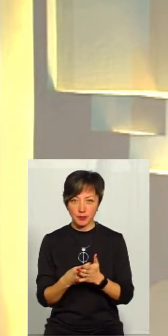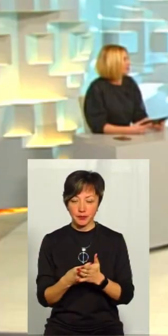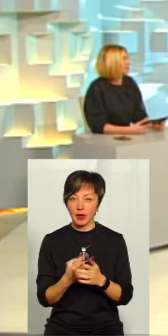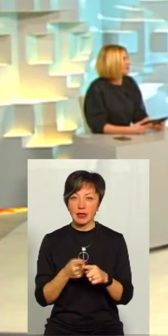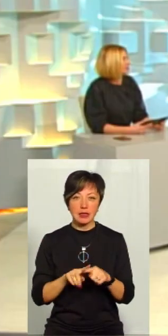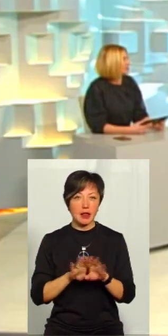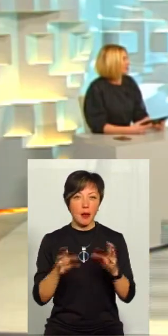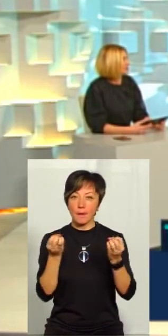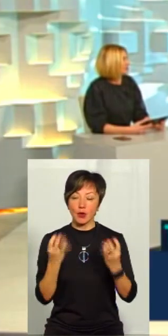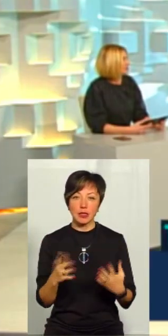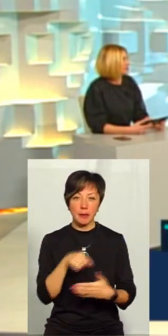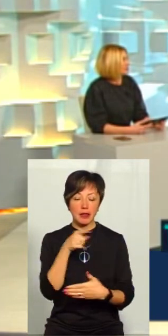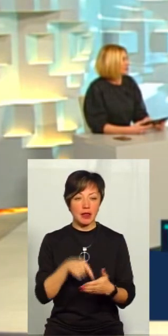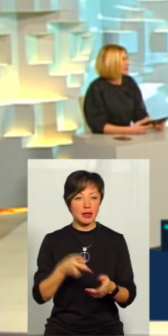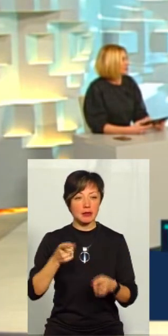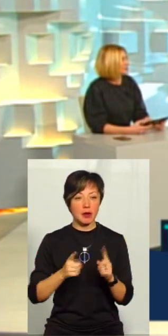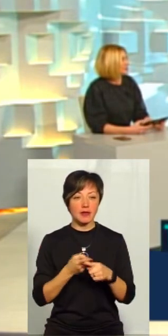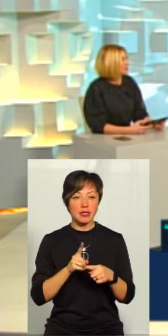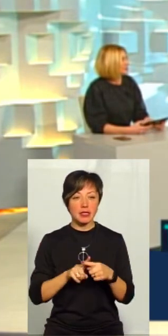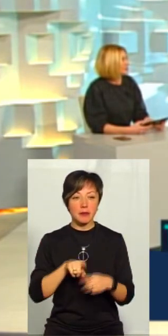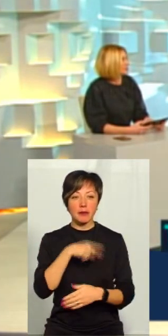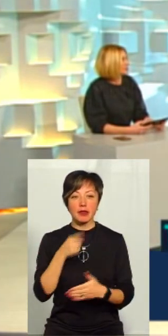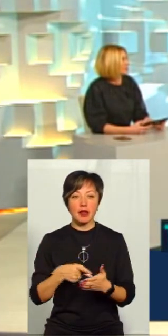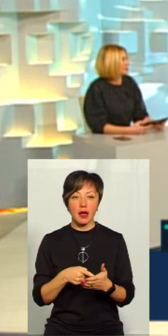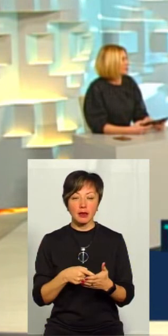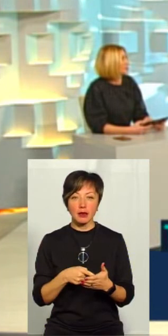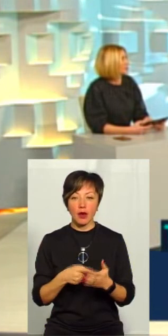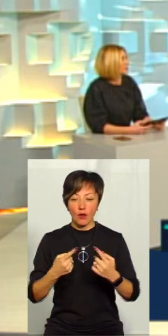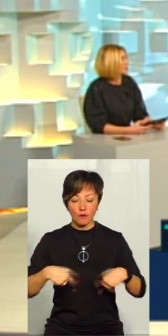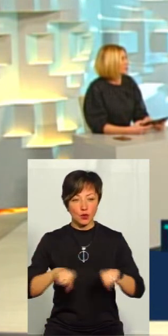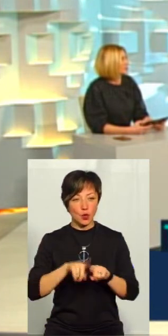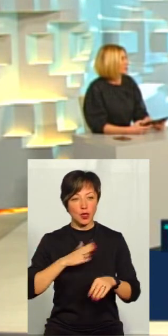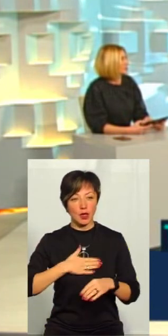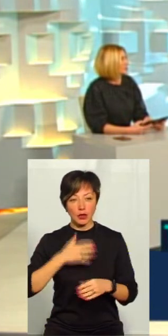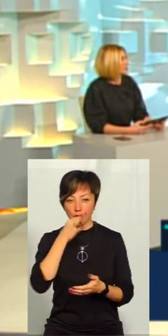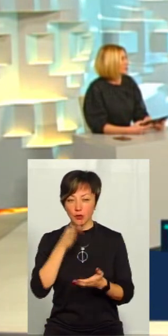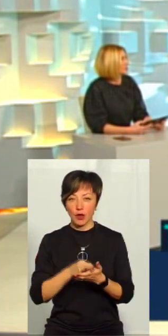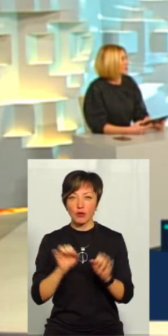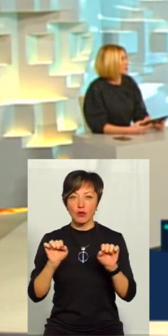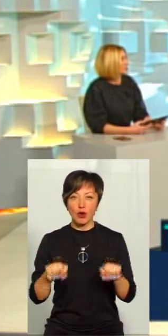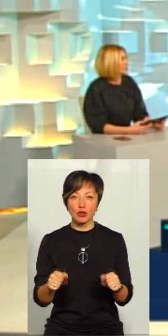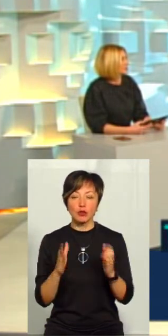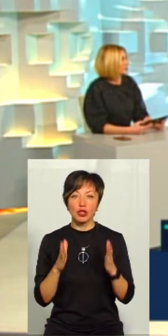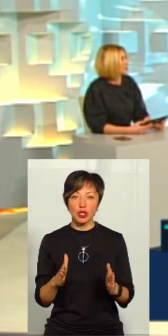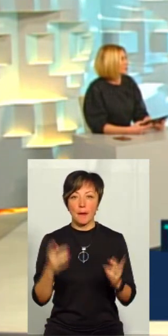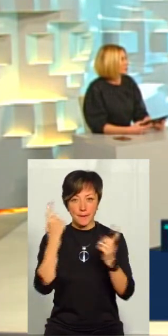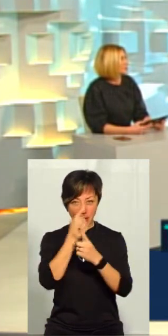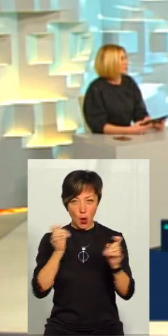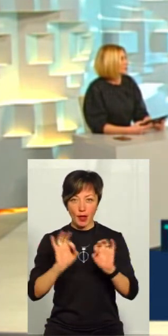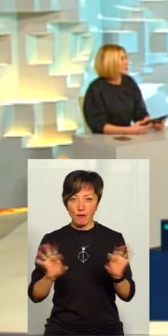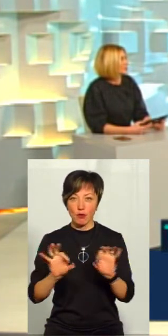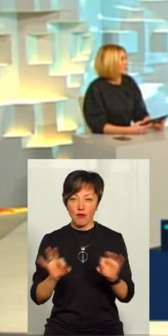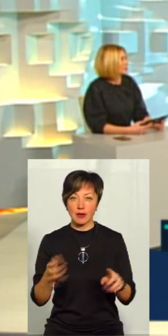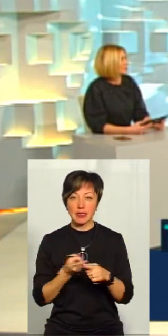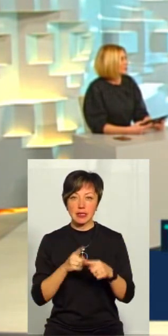питання. Насправді, це питання не стільки в зоні нашої відповідальності, ми можемо лише проінформувати.